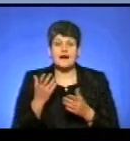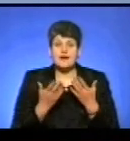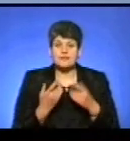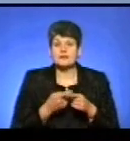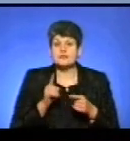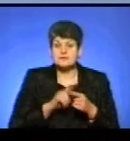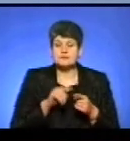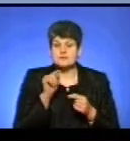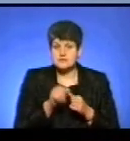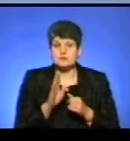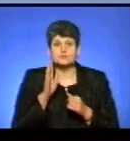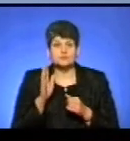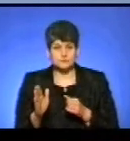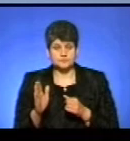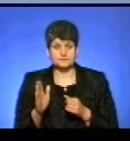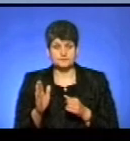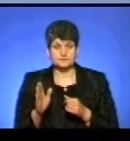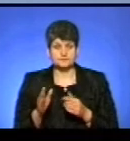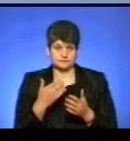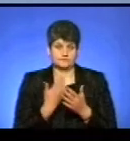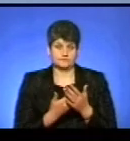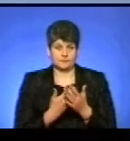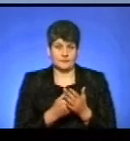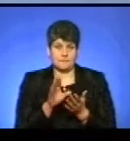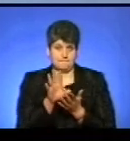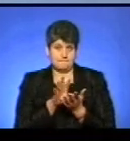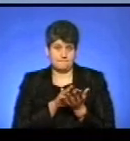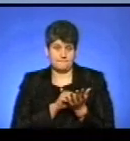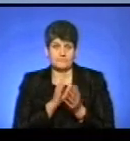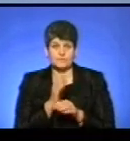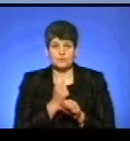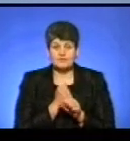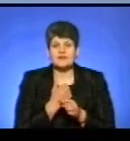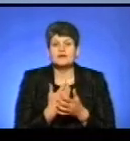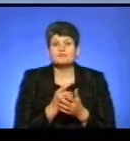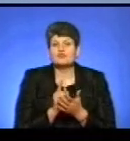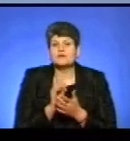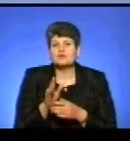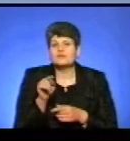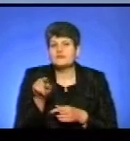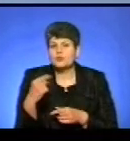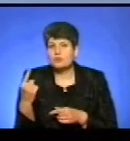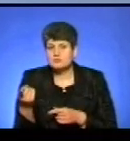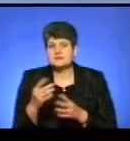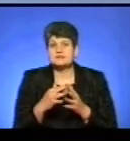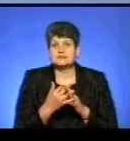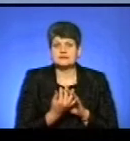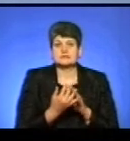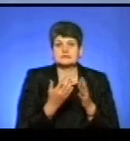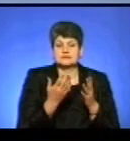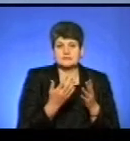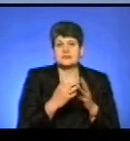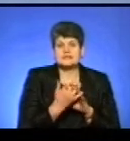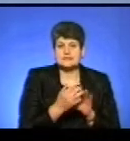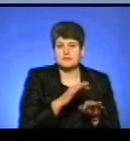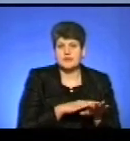це буде моделі, будуть розроблятися моделі, які би мали бути, наприклад, в такій області, з таким населенням, в такій області, з таким, з